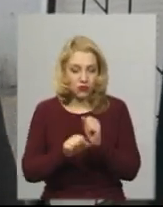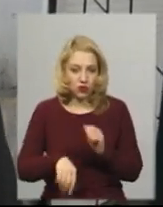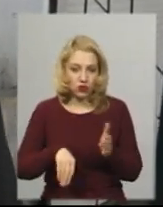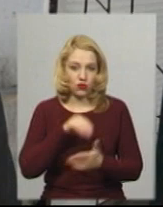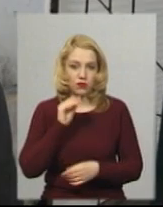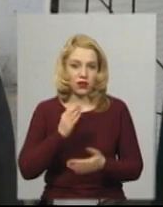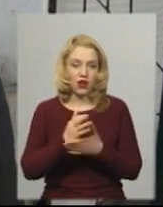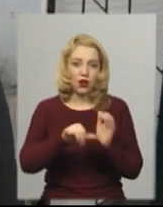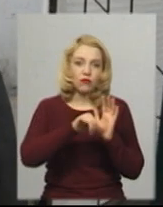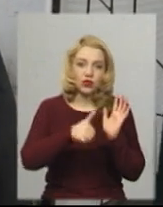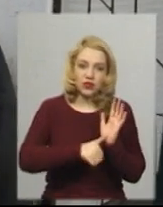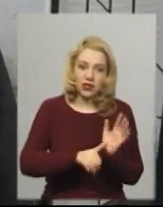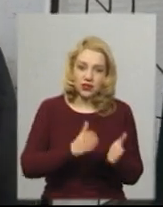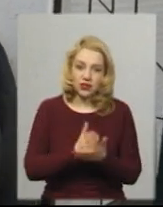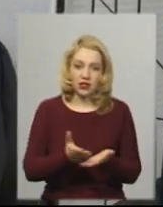те по 16.